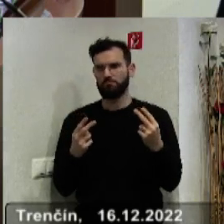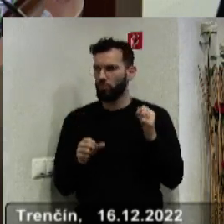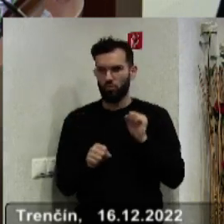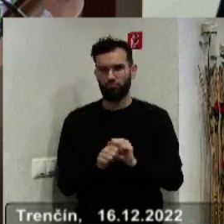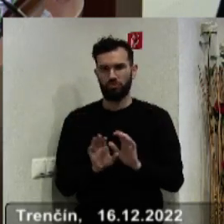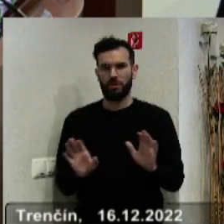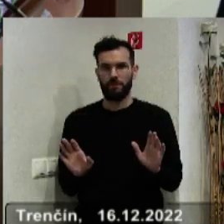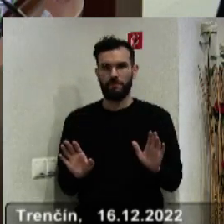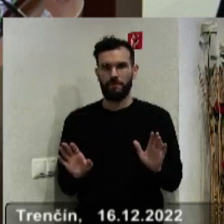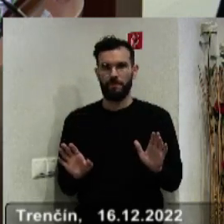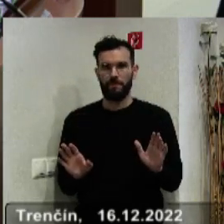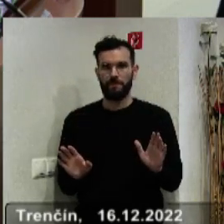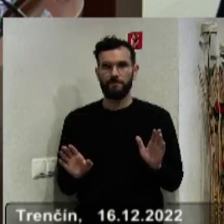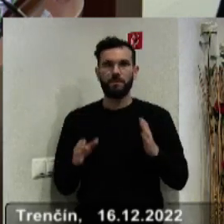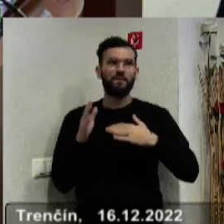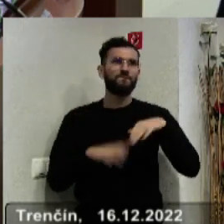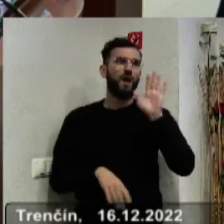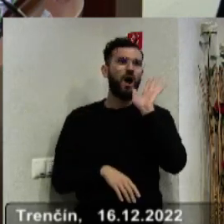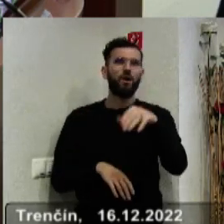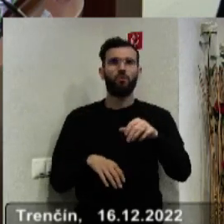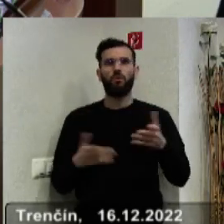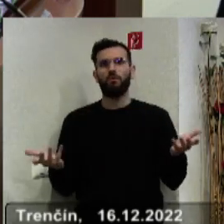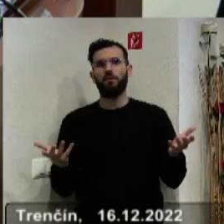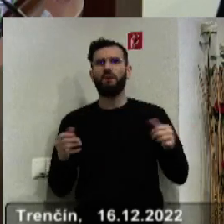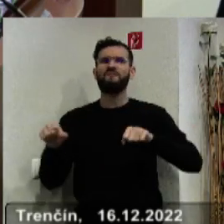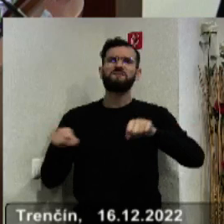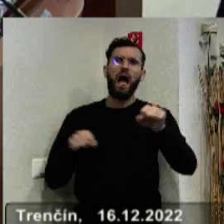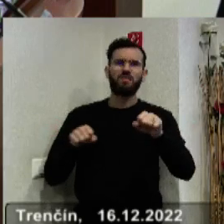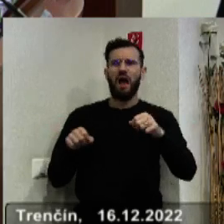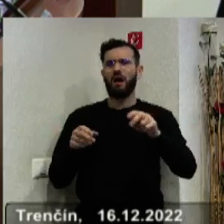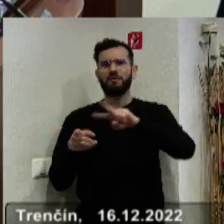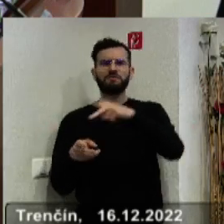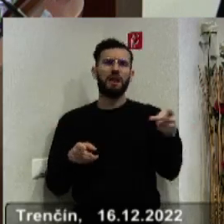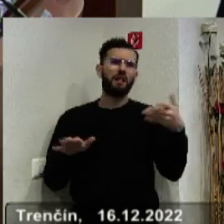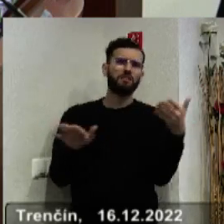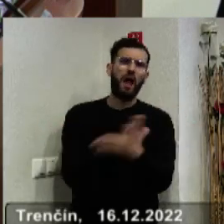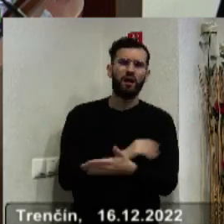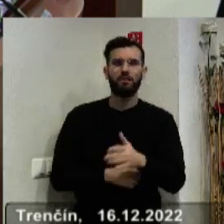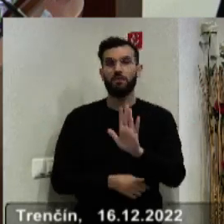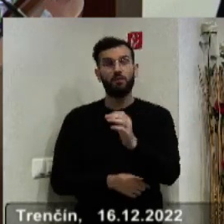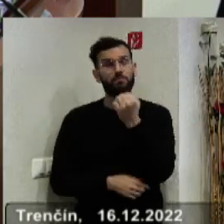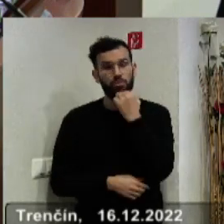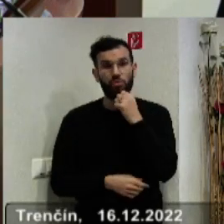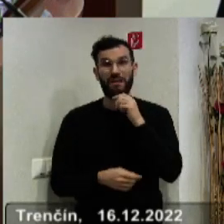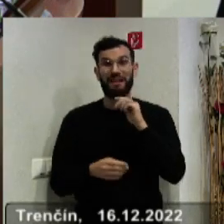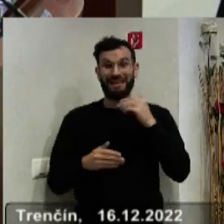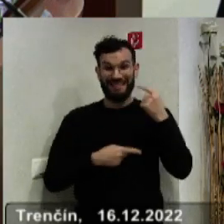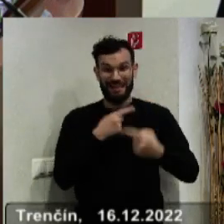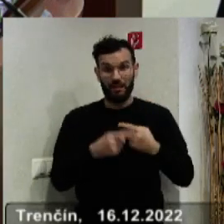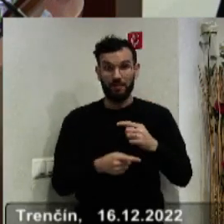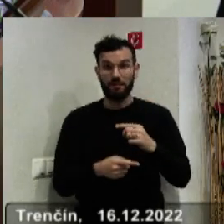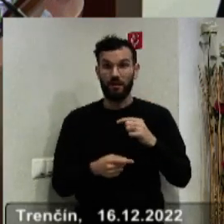striedanie vlády, lebo vládu jednu nahradí druhá, ale generáciu nevymeníme. A keď